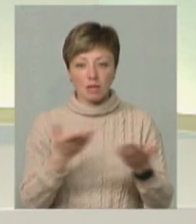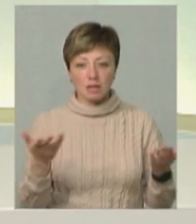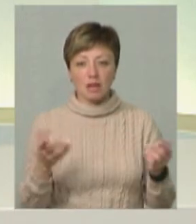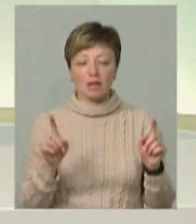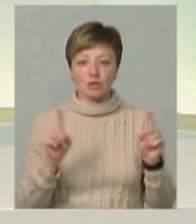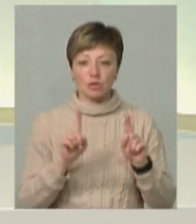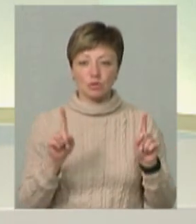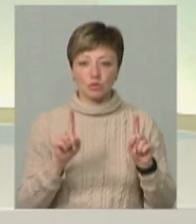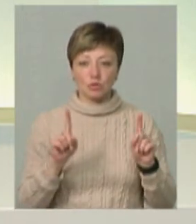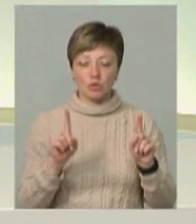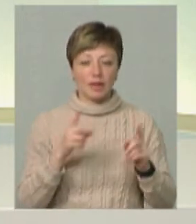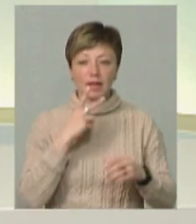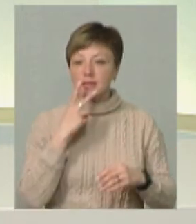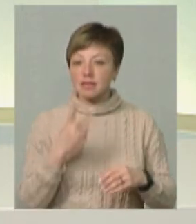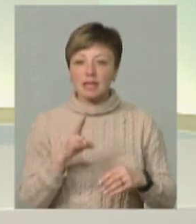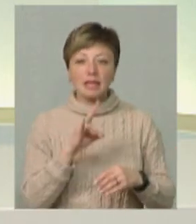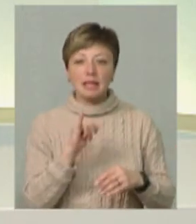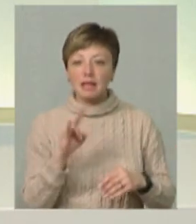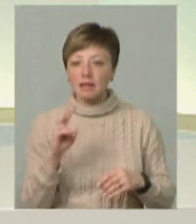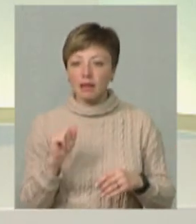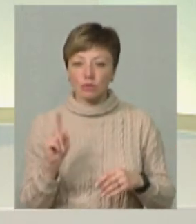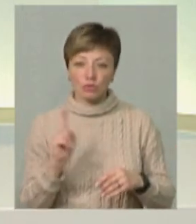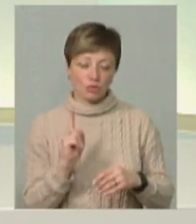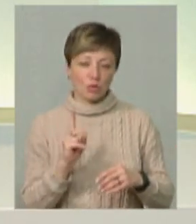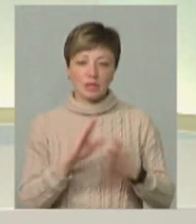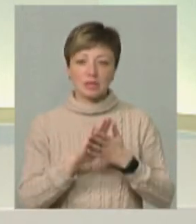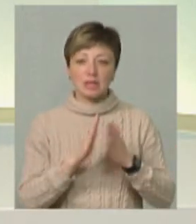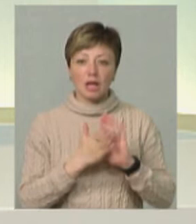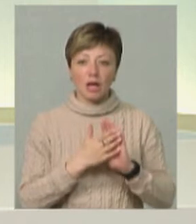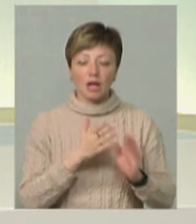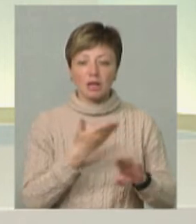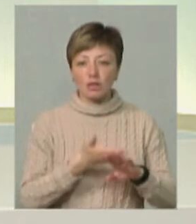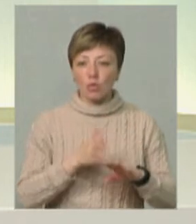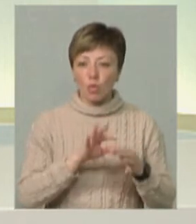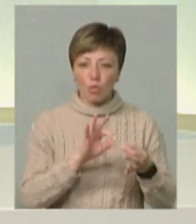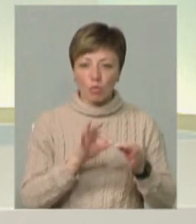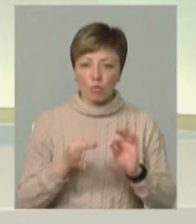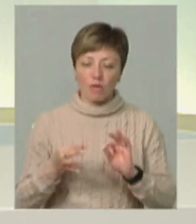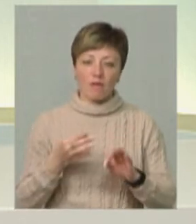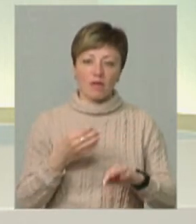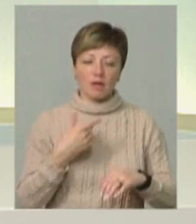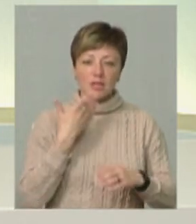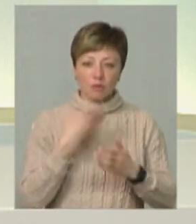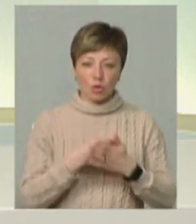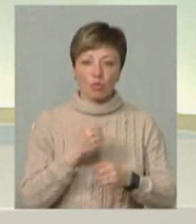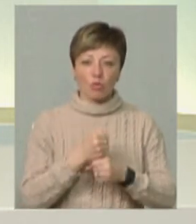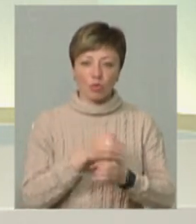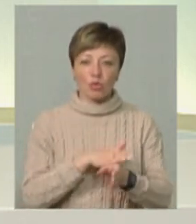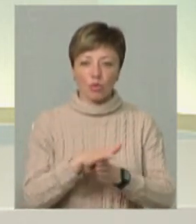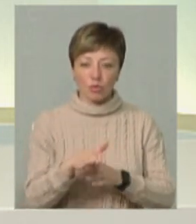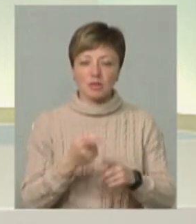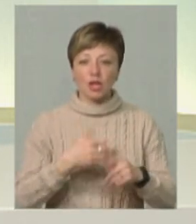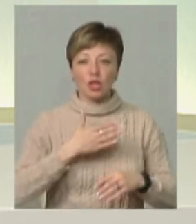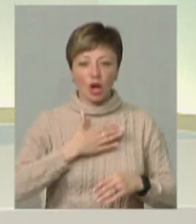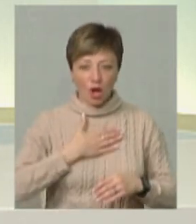незважаючи ні на що, на складні умови, дуже важко, все-таки ми свою роботу робимо, бо ця